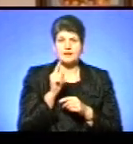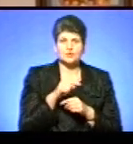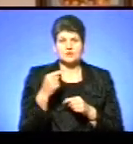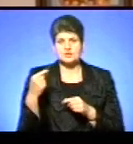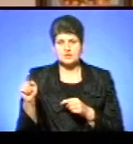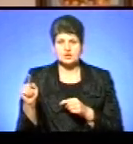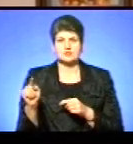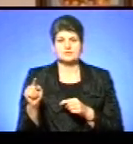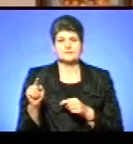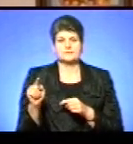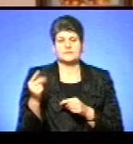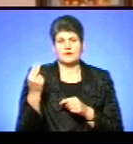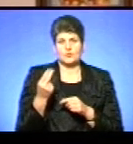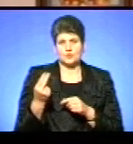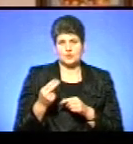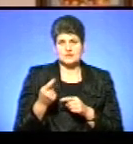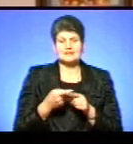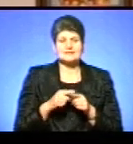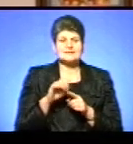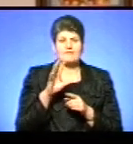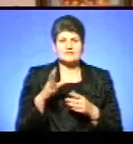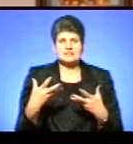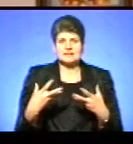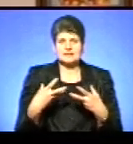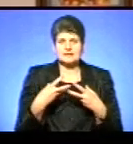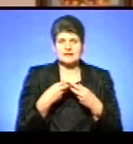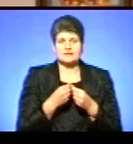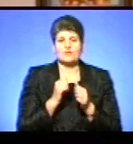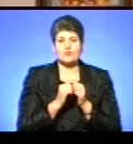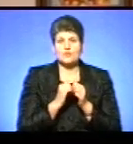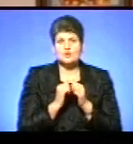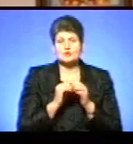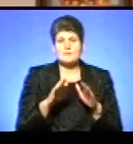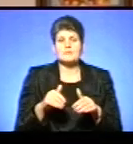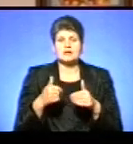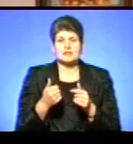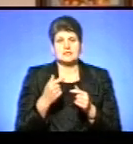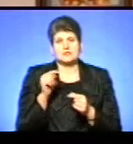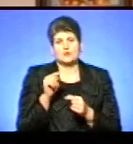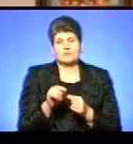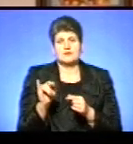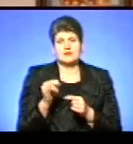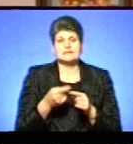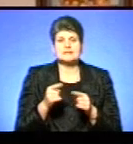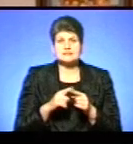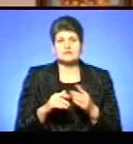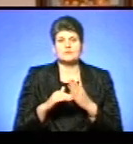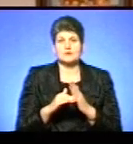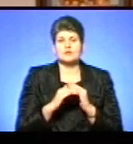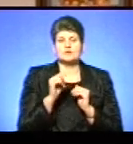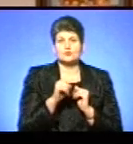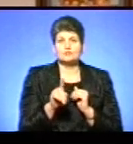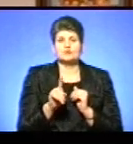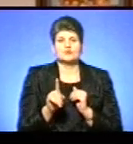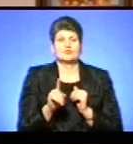елемент, той чи інший художник. І це все натхнення з кожного митця, воно передається тобі. І це сприяє тому, що в тебе